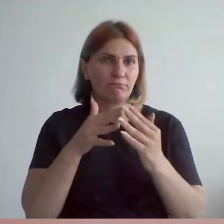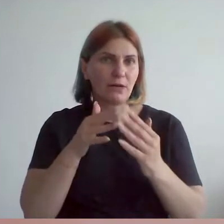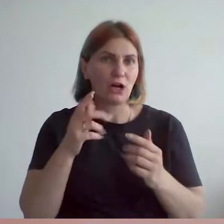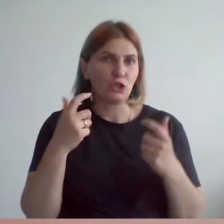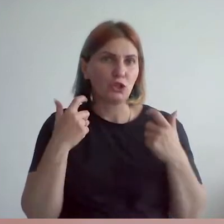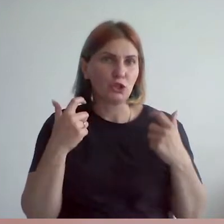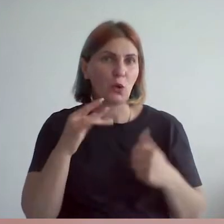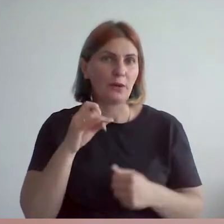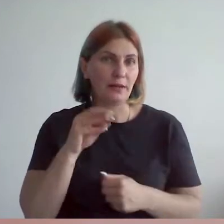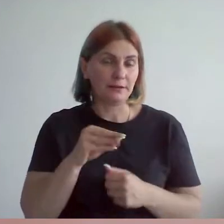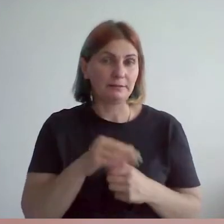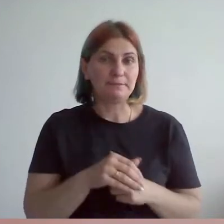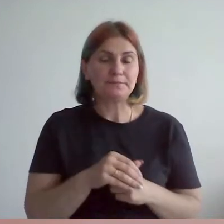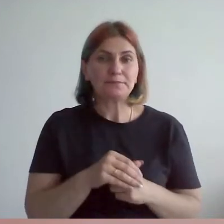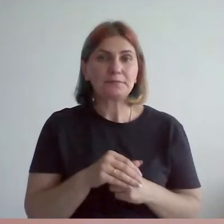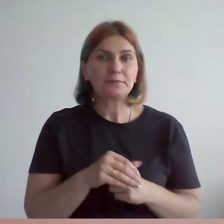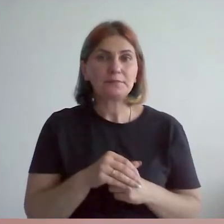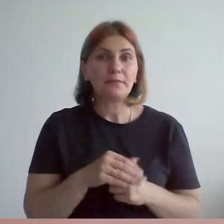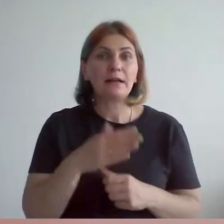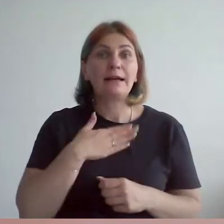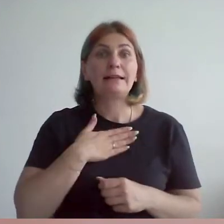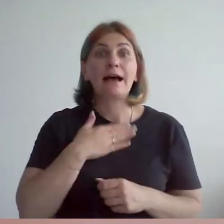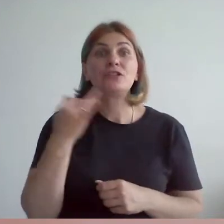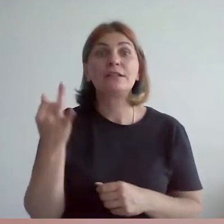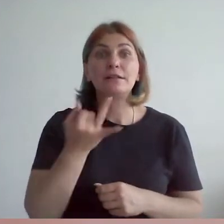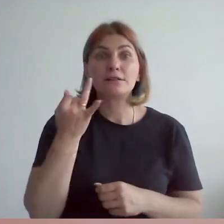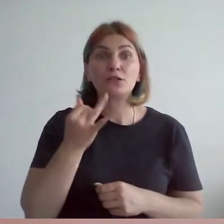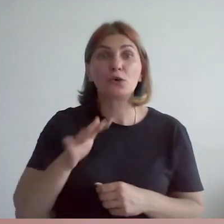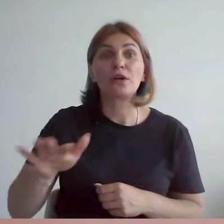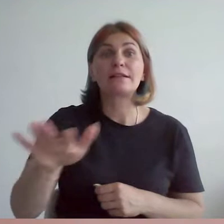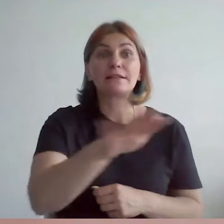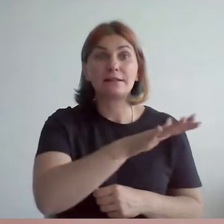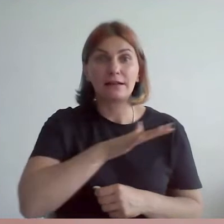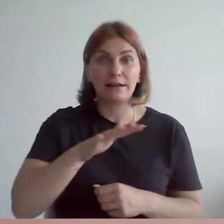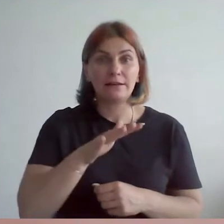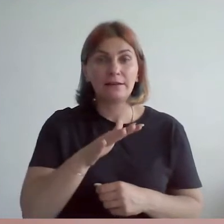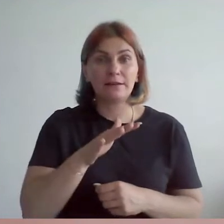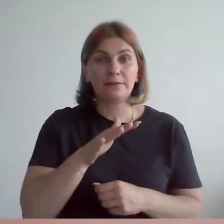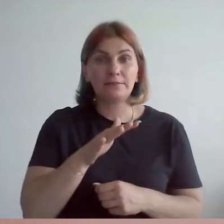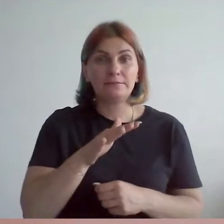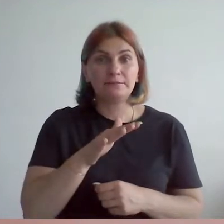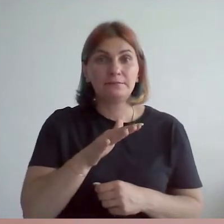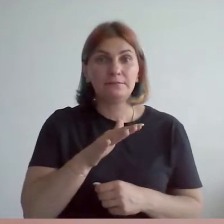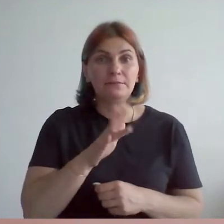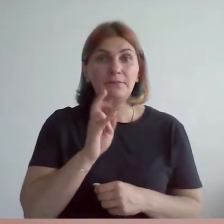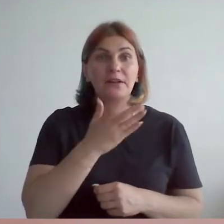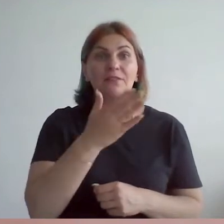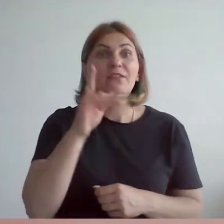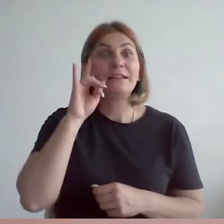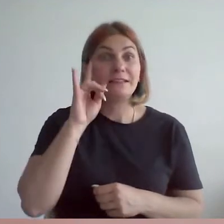Но, как известно, наша история, наша страна, она сложная.